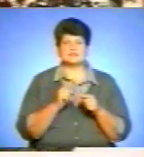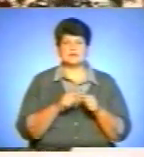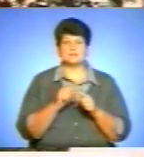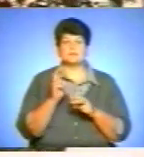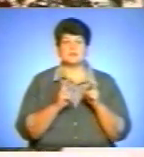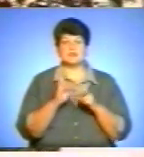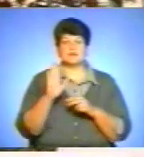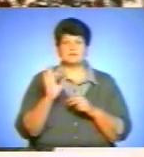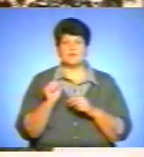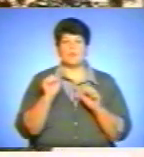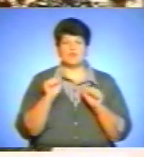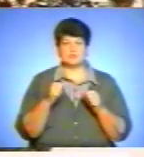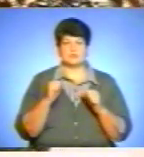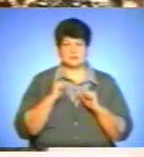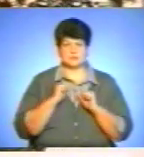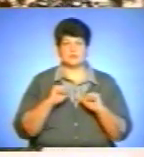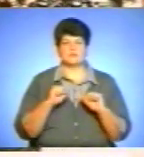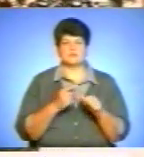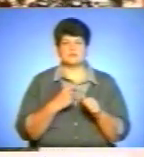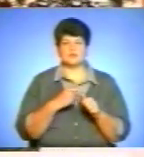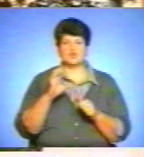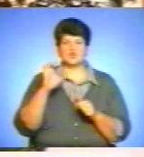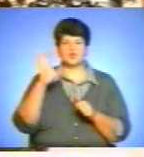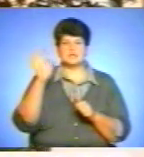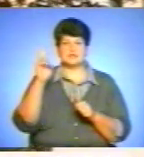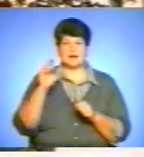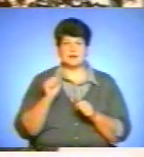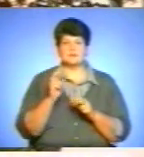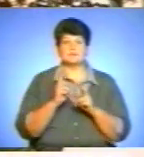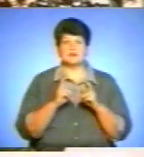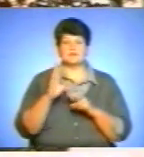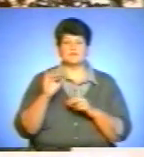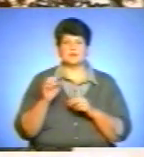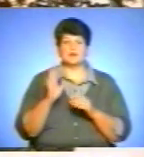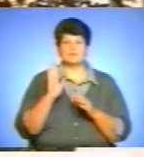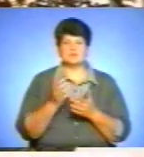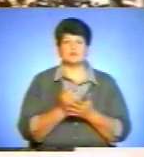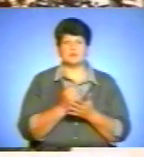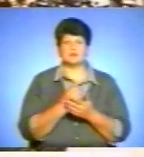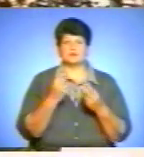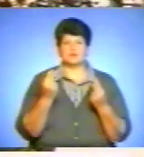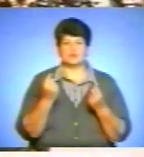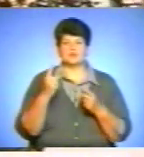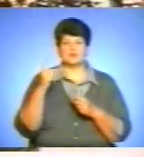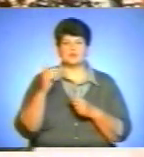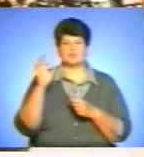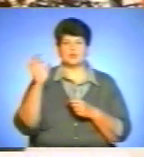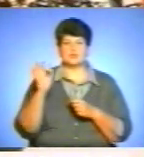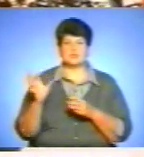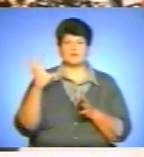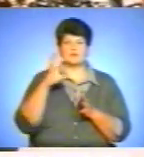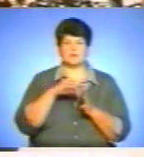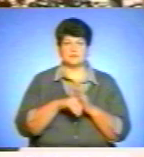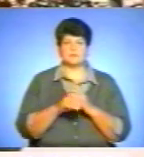сміливо називати першим в Тернопільській області соціальним підприємством, яке буде заробляти кошти і 100% реінвестувати прибуток